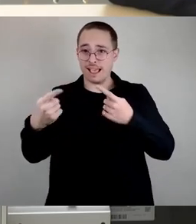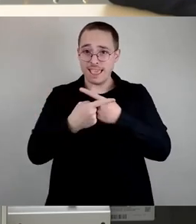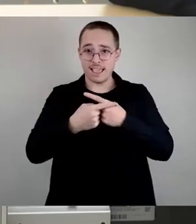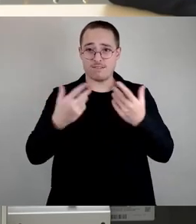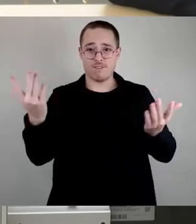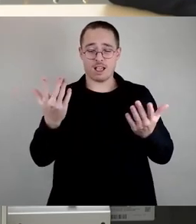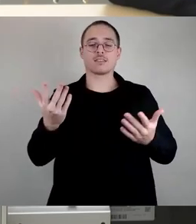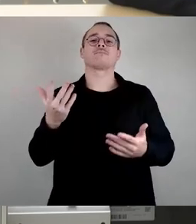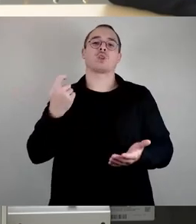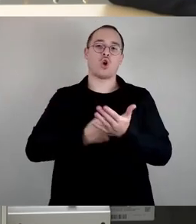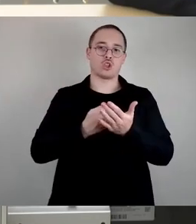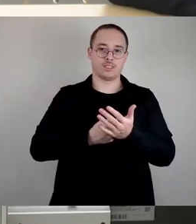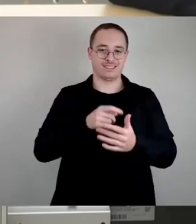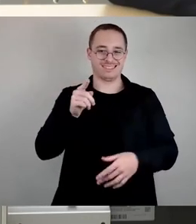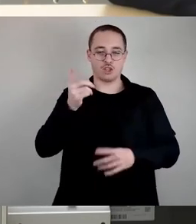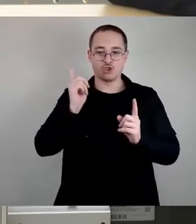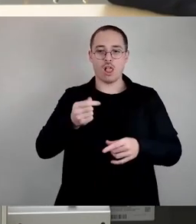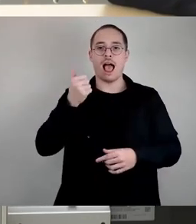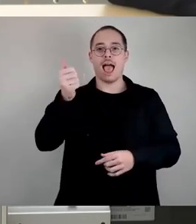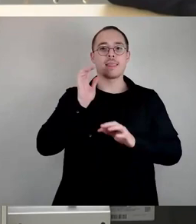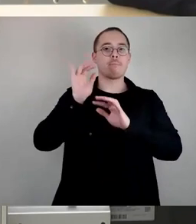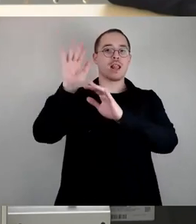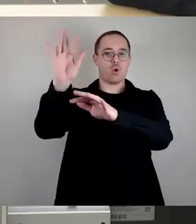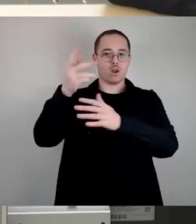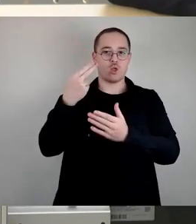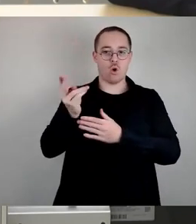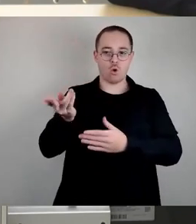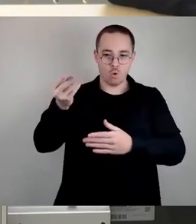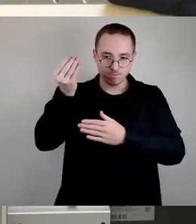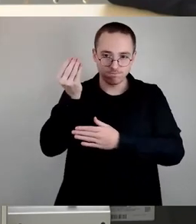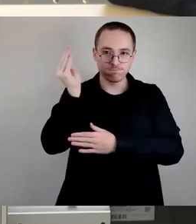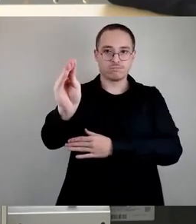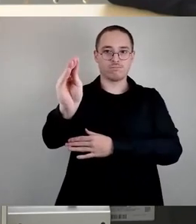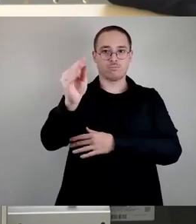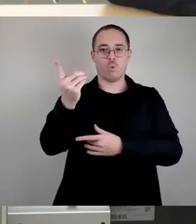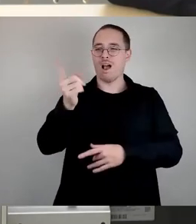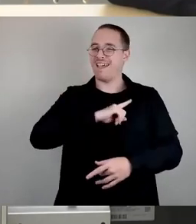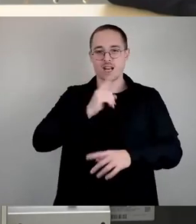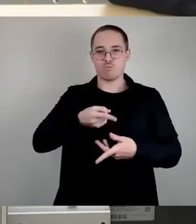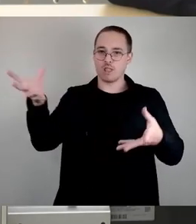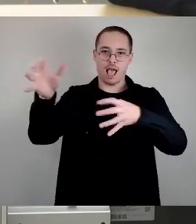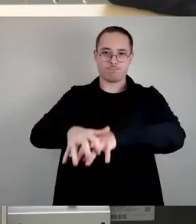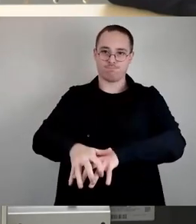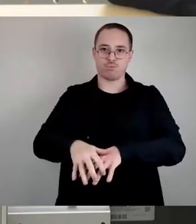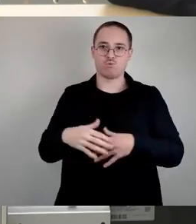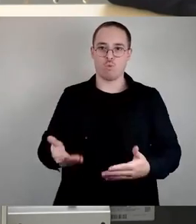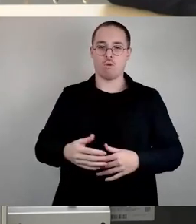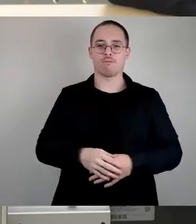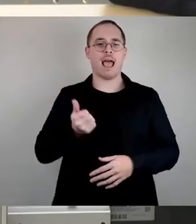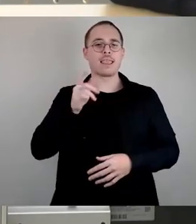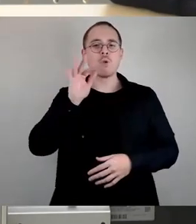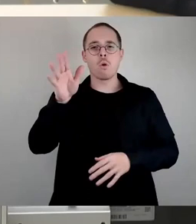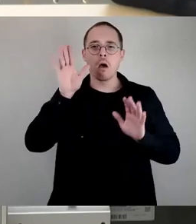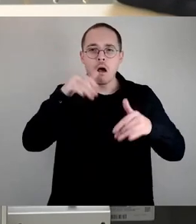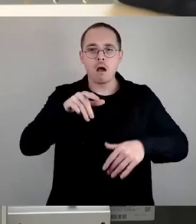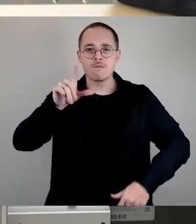marode Gebäude gesteckt werden, was eigentlich abzureißen ist. Eine Million. Das klingt jetzt nicht viel, wenn man sich städtischen Haushalt anguckt, aber